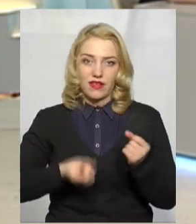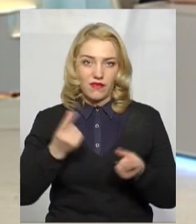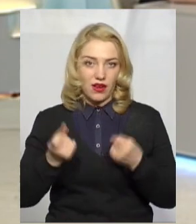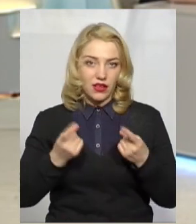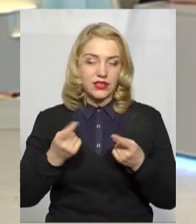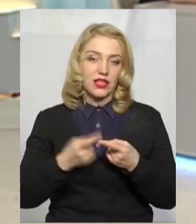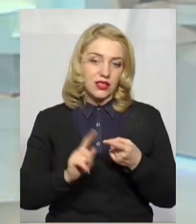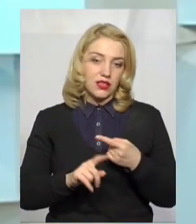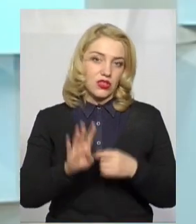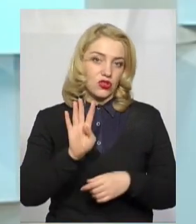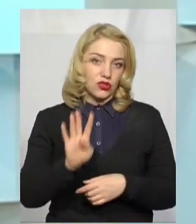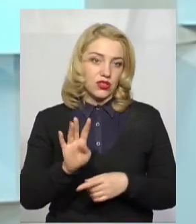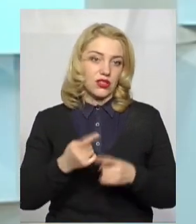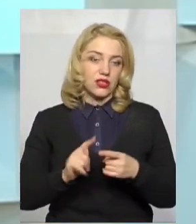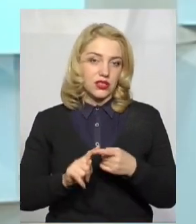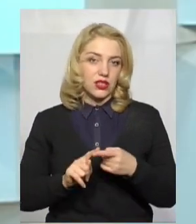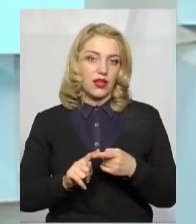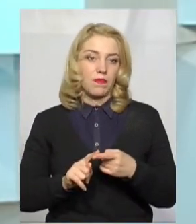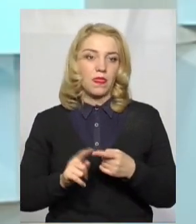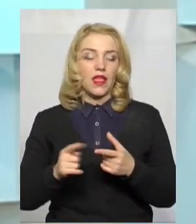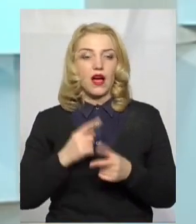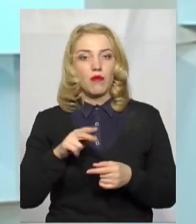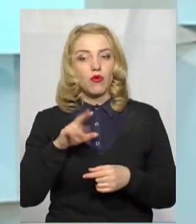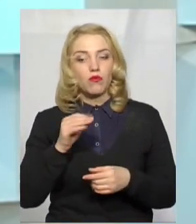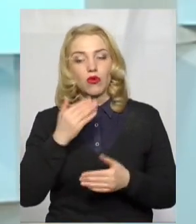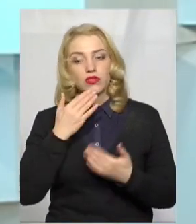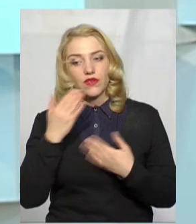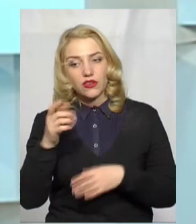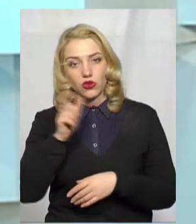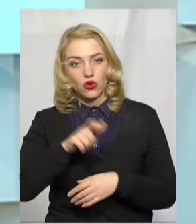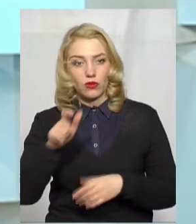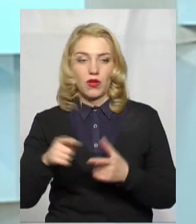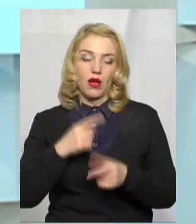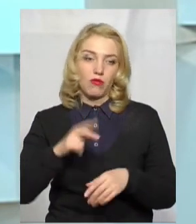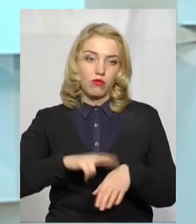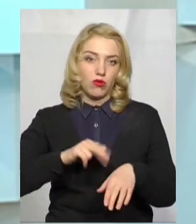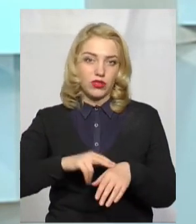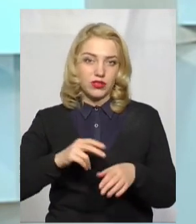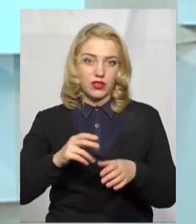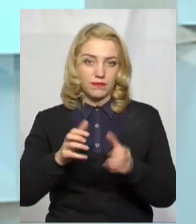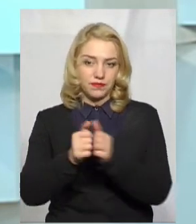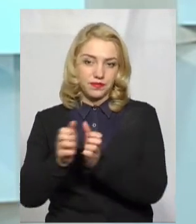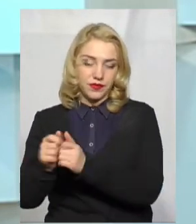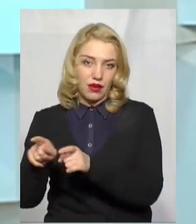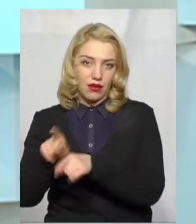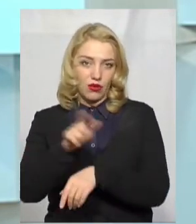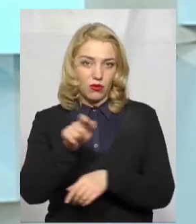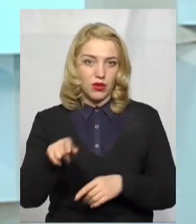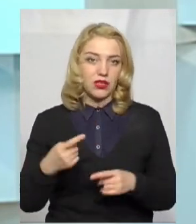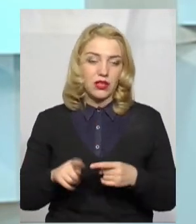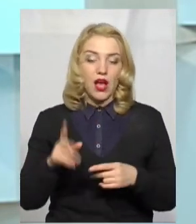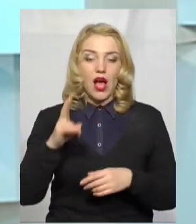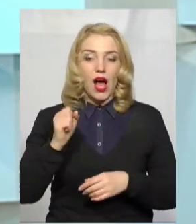ці чотири – це безпосередньо або по зверненню громадян, або поліцейські самі виявляли таких громадян. На постах поки що